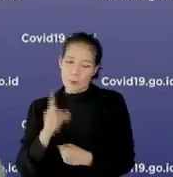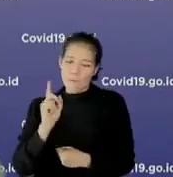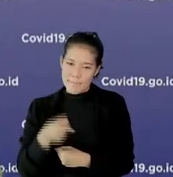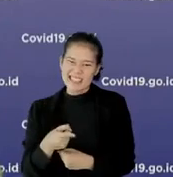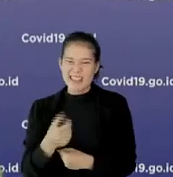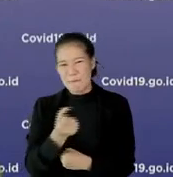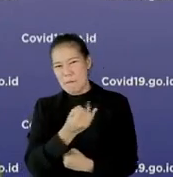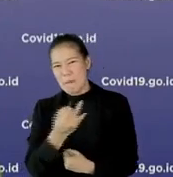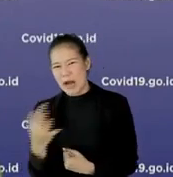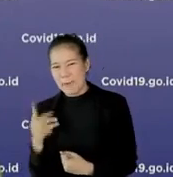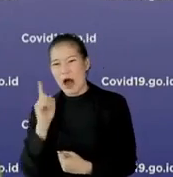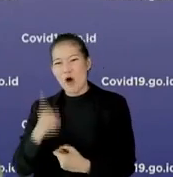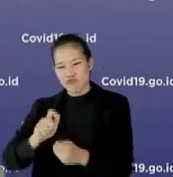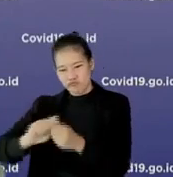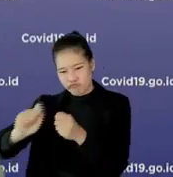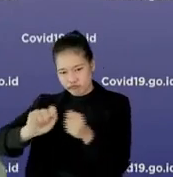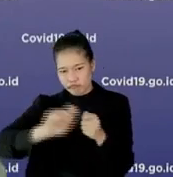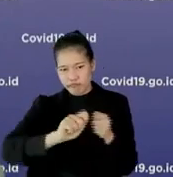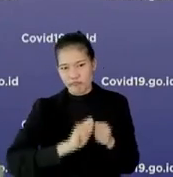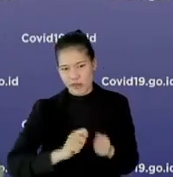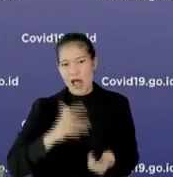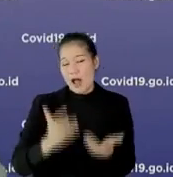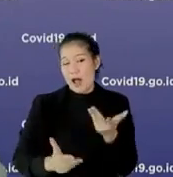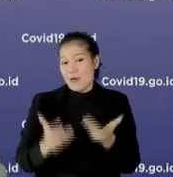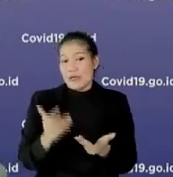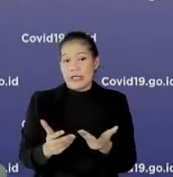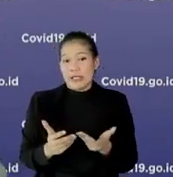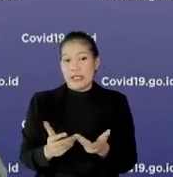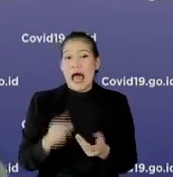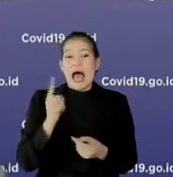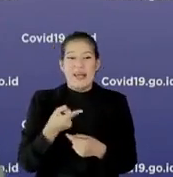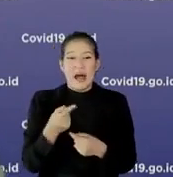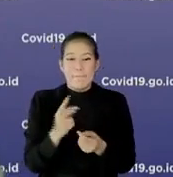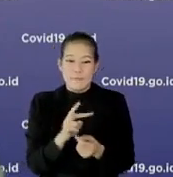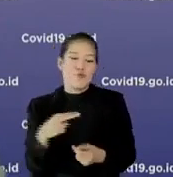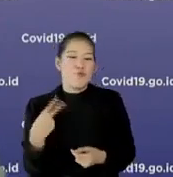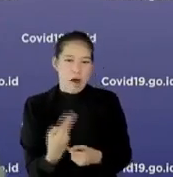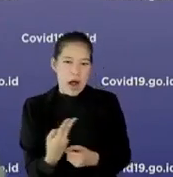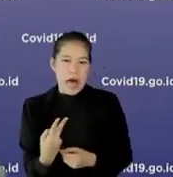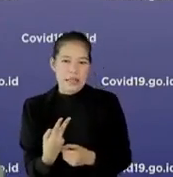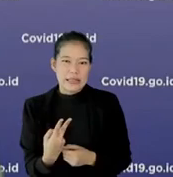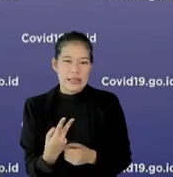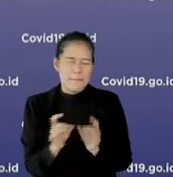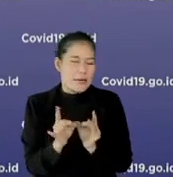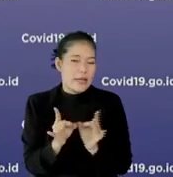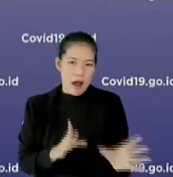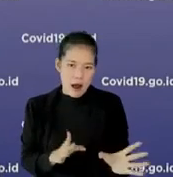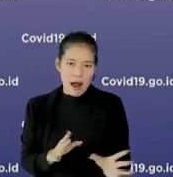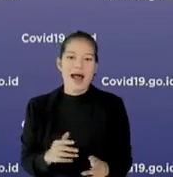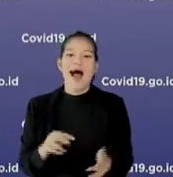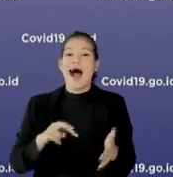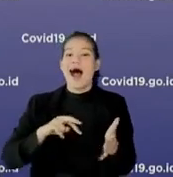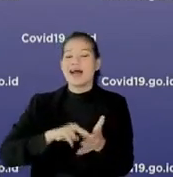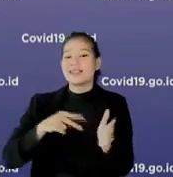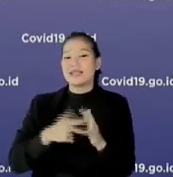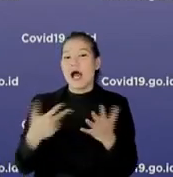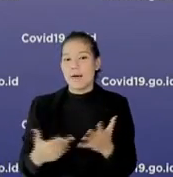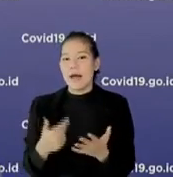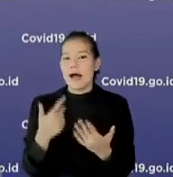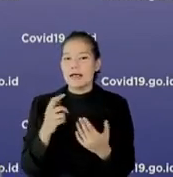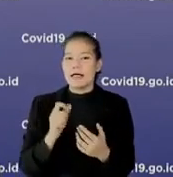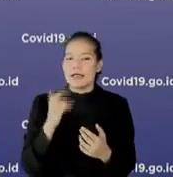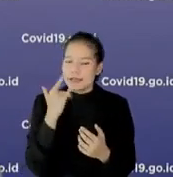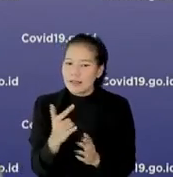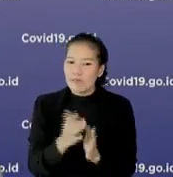ada beberapa yang harus diupdate, dan mungkin bisa terjadi perubahan yang signifikan juga karena hal tersebut. Intinya adalah kita mendorong bagaimana